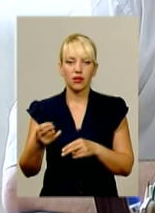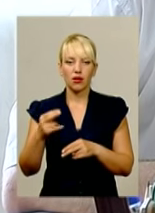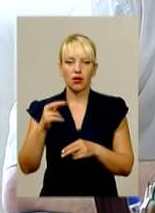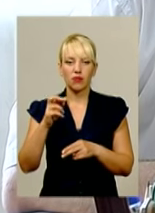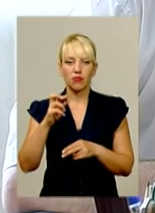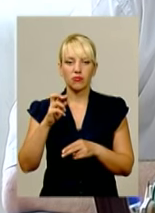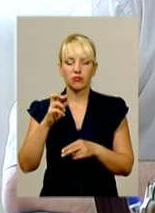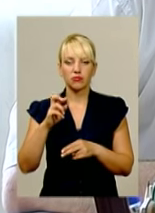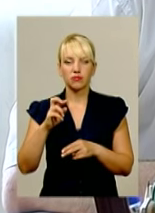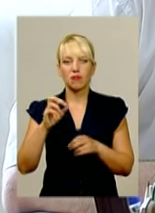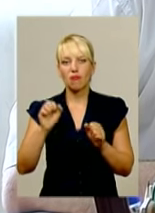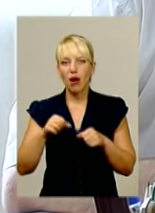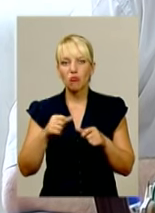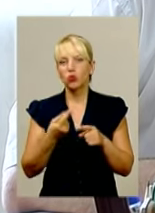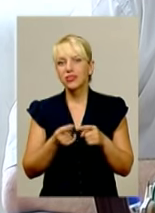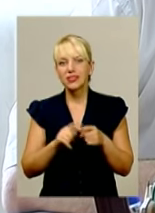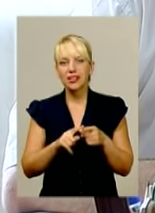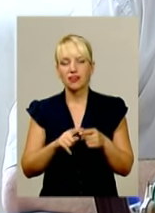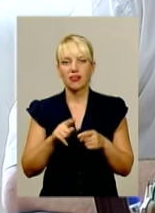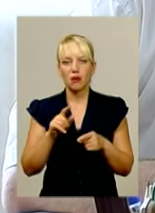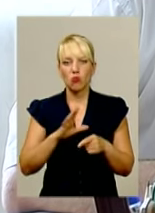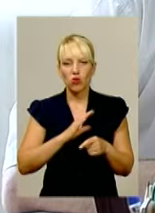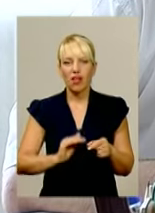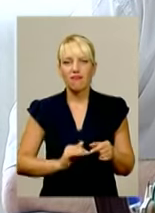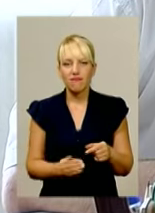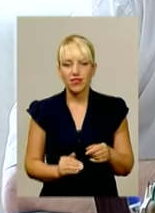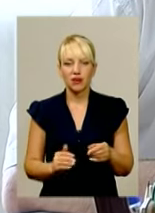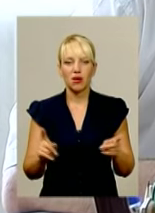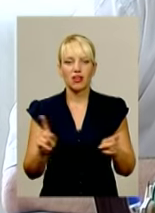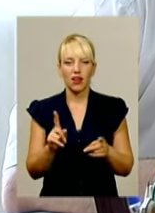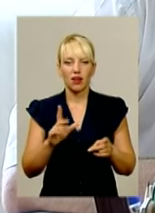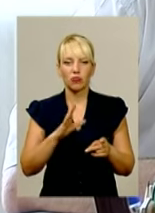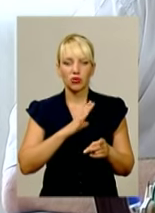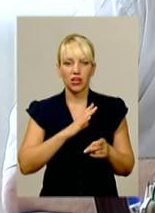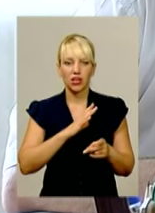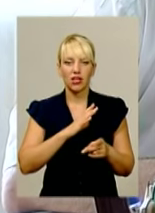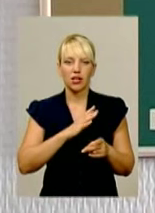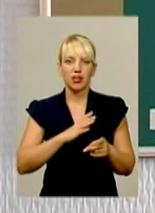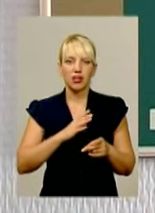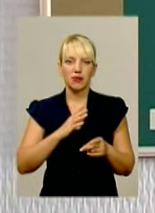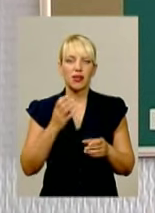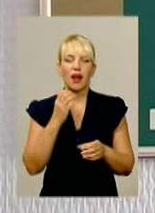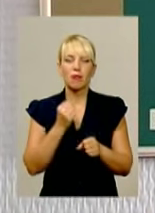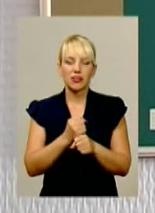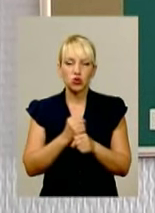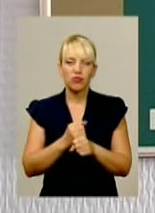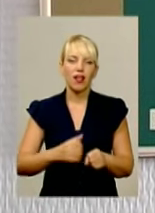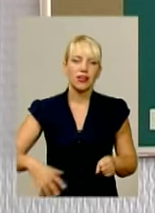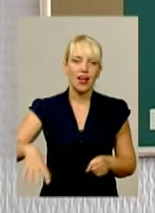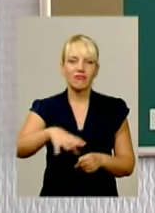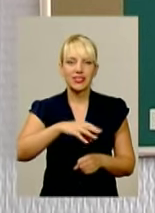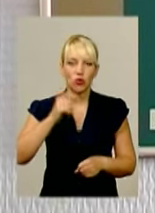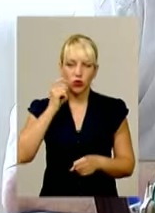це була якась схема розроблена, яка діяла на території всієї України». Так це чи ні, мають